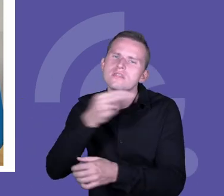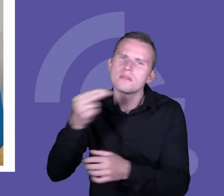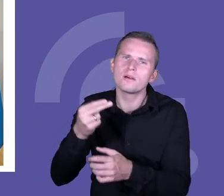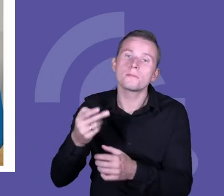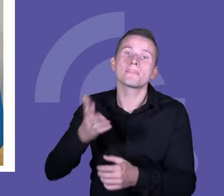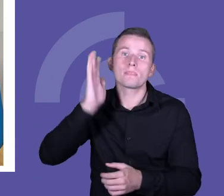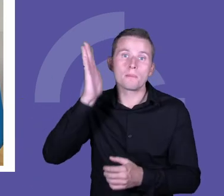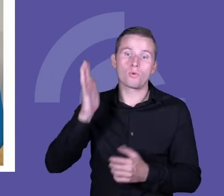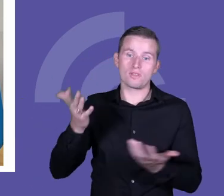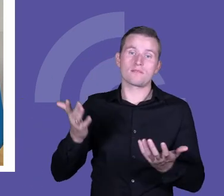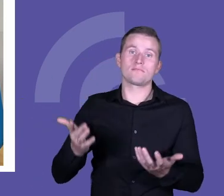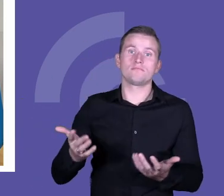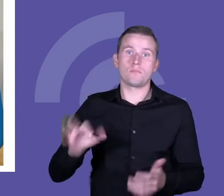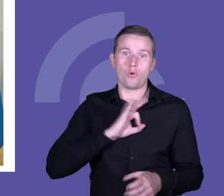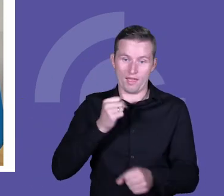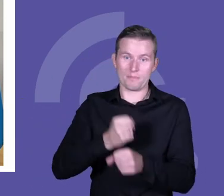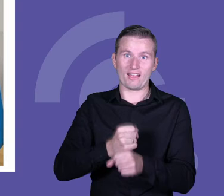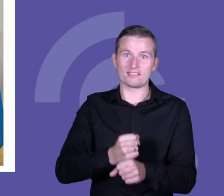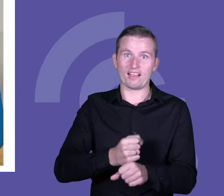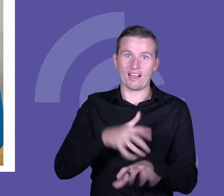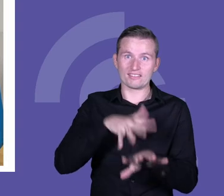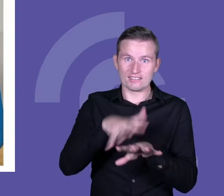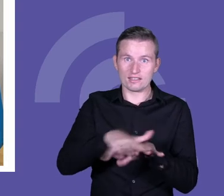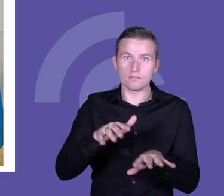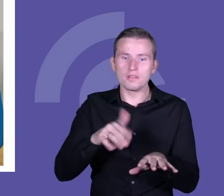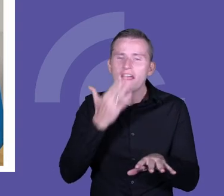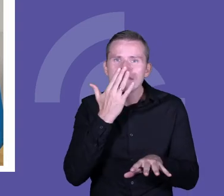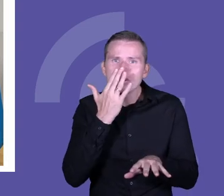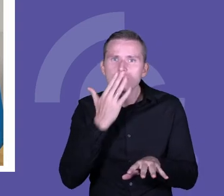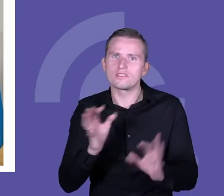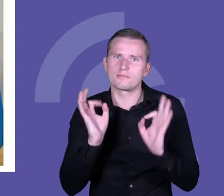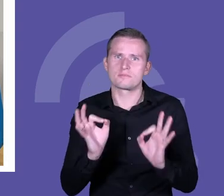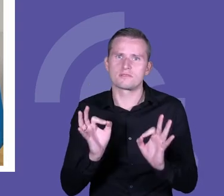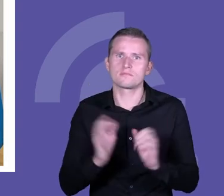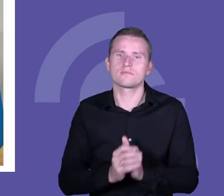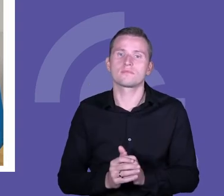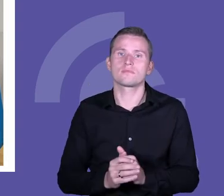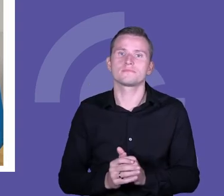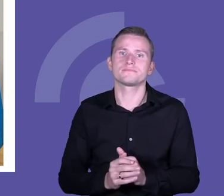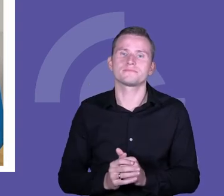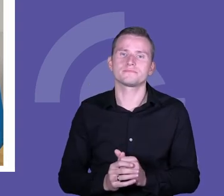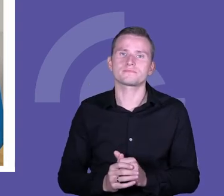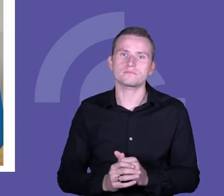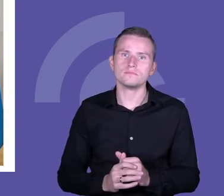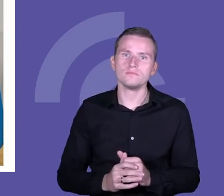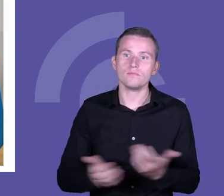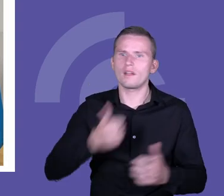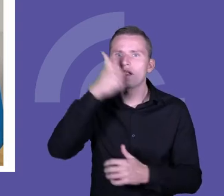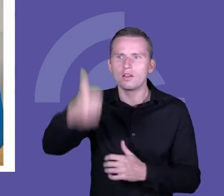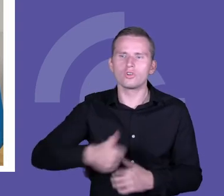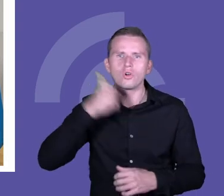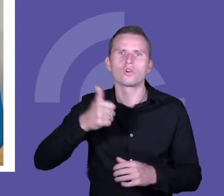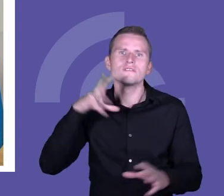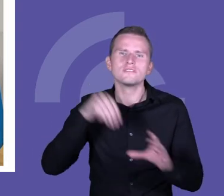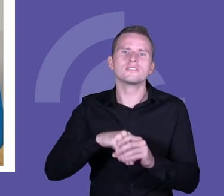który w mojej pracy się sprawdził. Mamy cztery szkolenia rocznie, w dwóch musisz uczestniczyć rocznie, wybierz, które